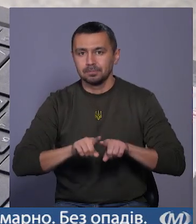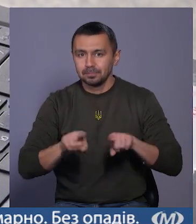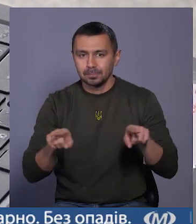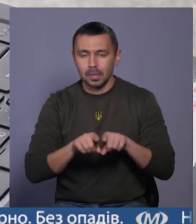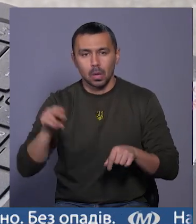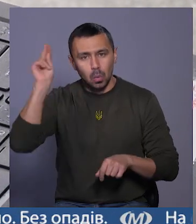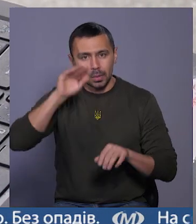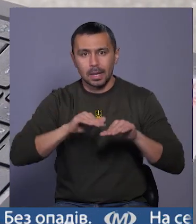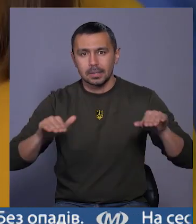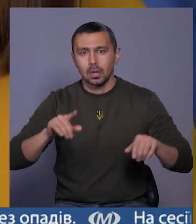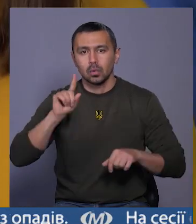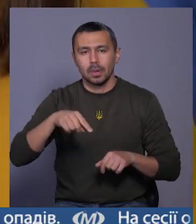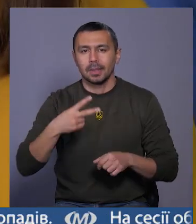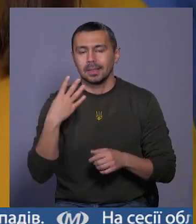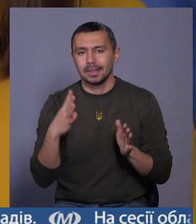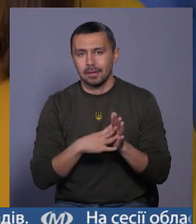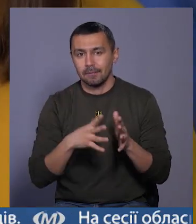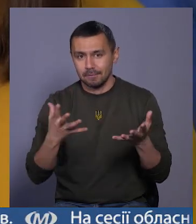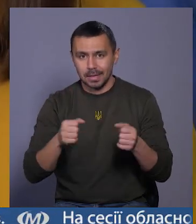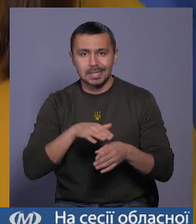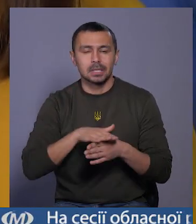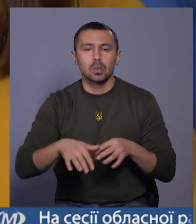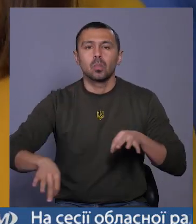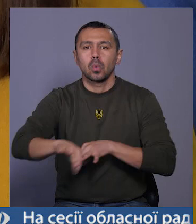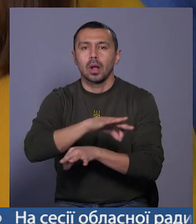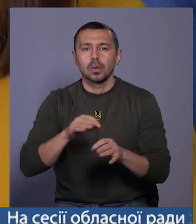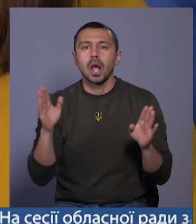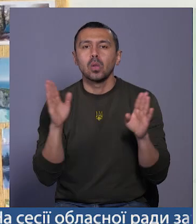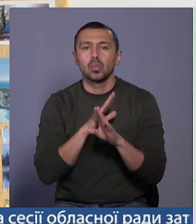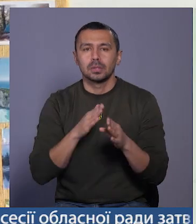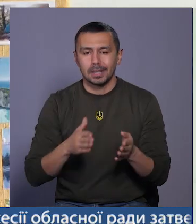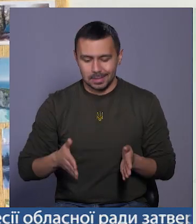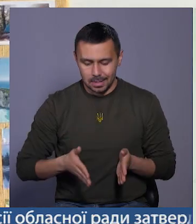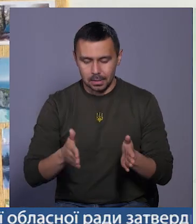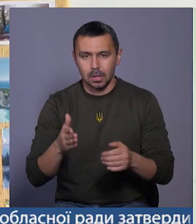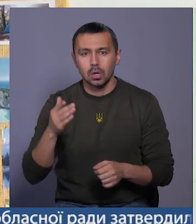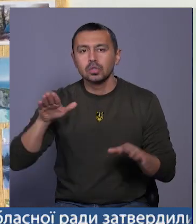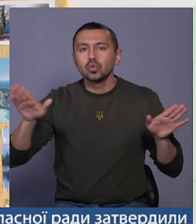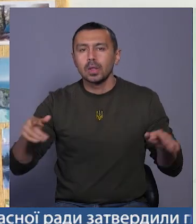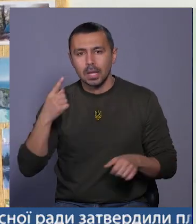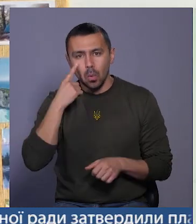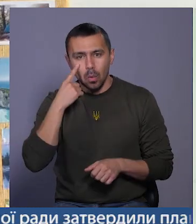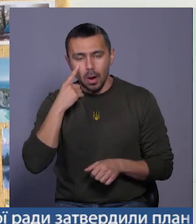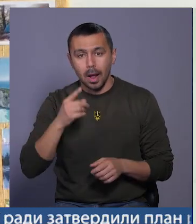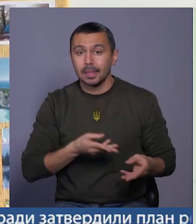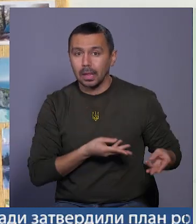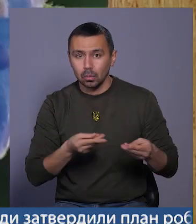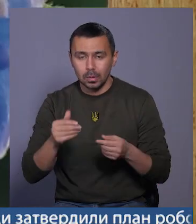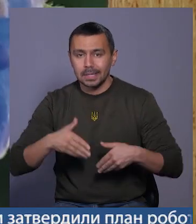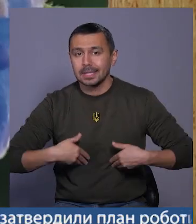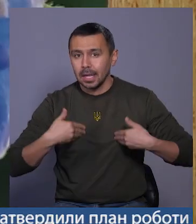учні ліцею номер 9, взявшись за реалізацію проєкту «Екологічна стежка «Соколини око». А надихнули на